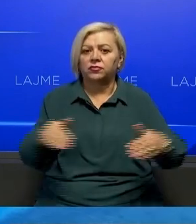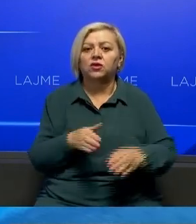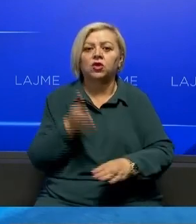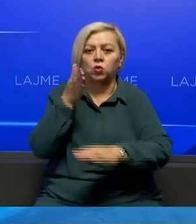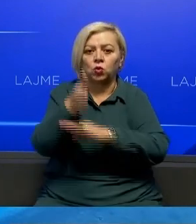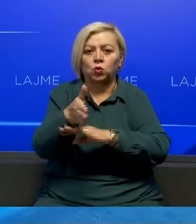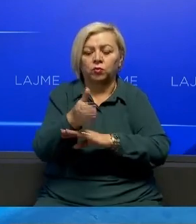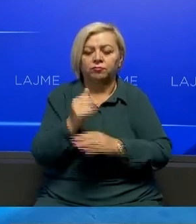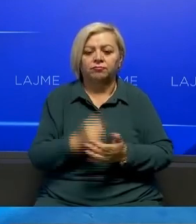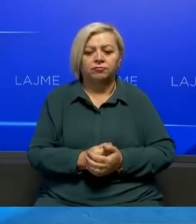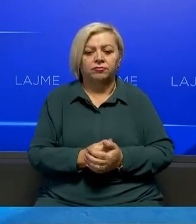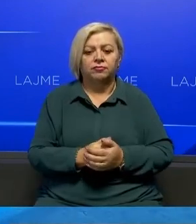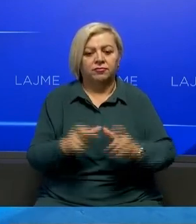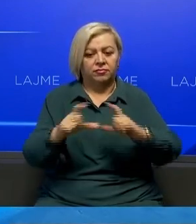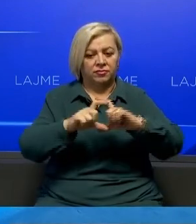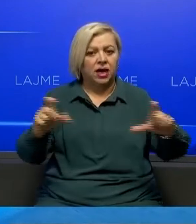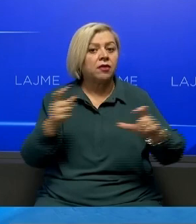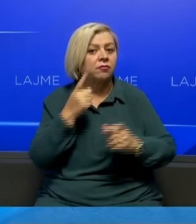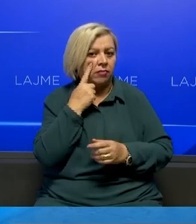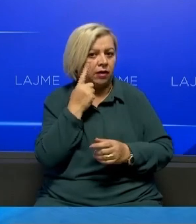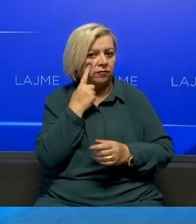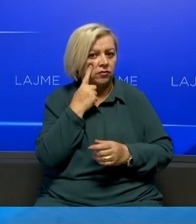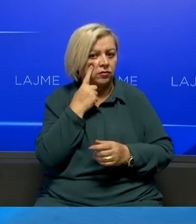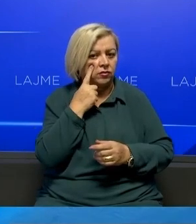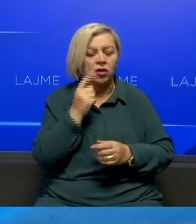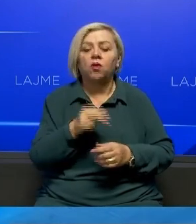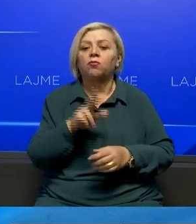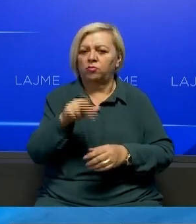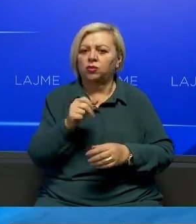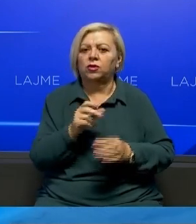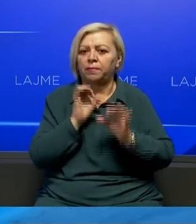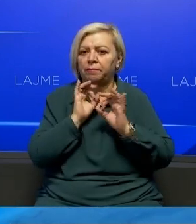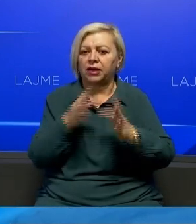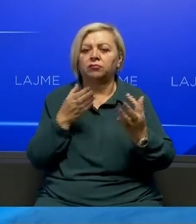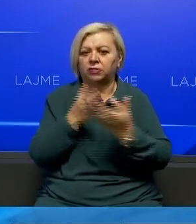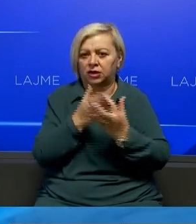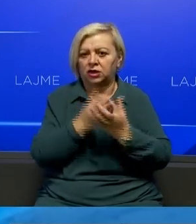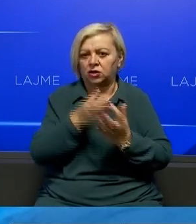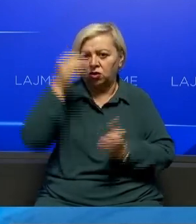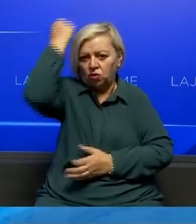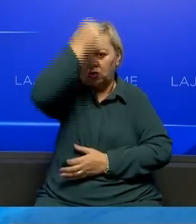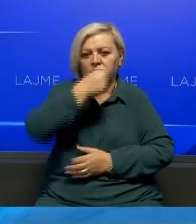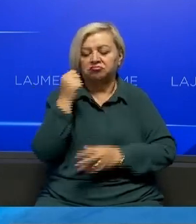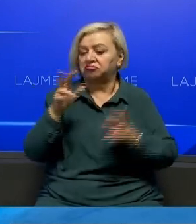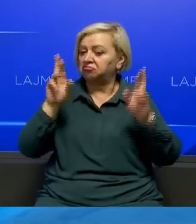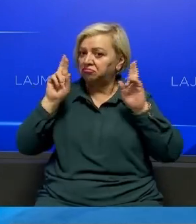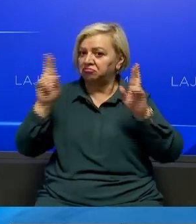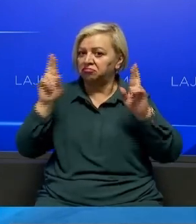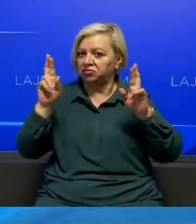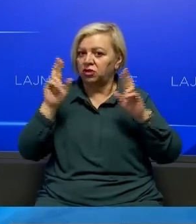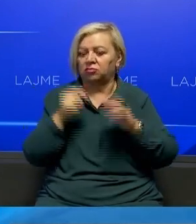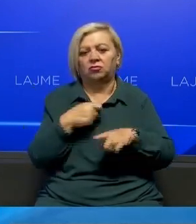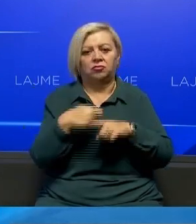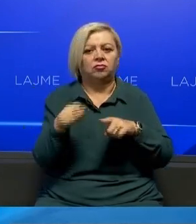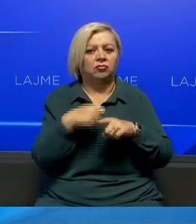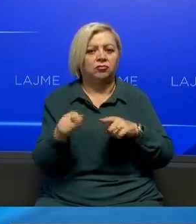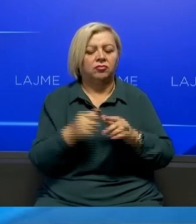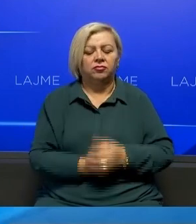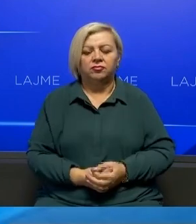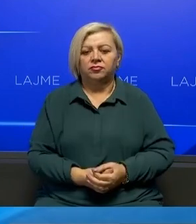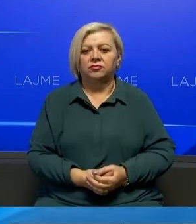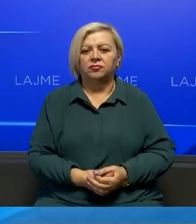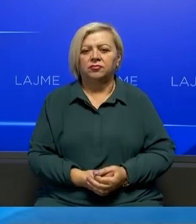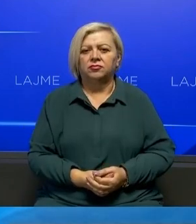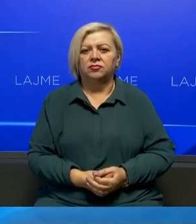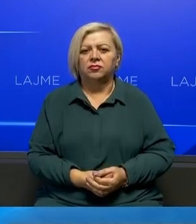hyrë, pasta i marë targat provuse që të mund të vozis pa pengesa në Kosovë, po shpresojmë që kjo do të regulohet. Lëpësiteti